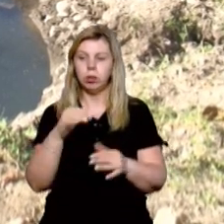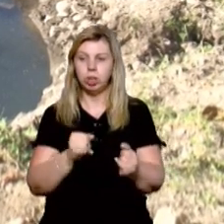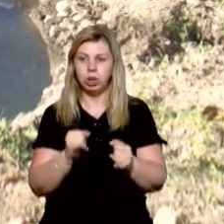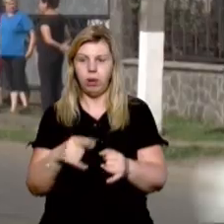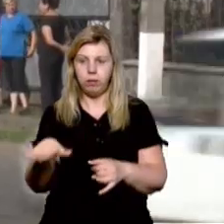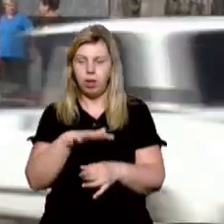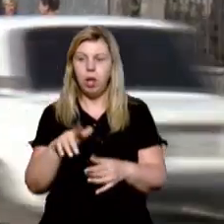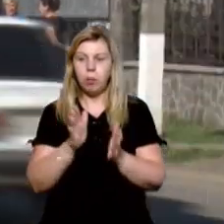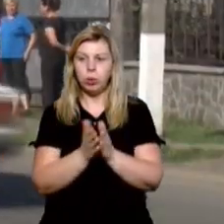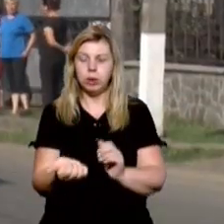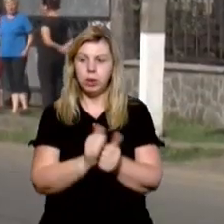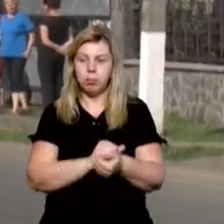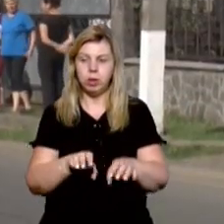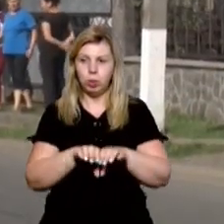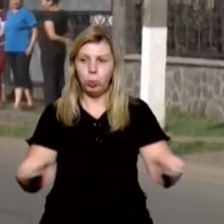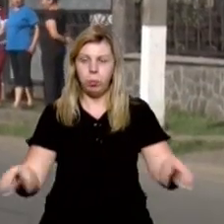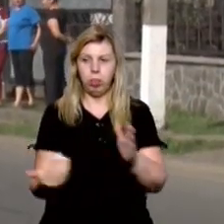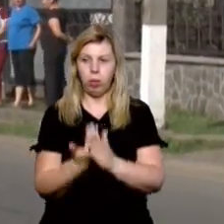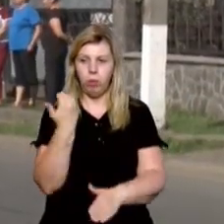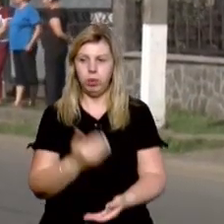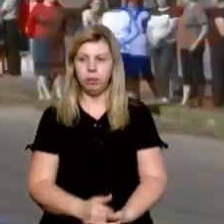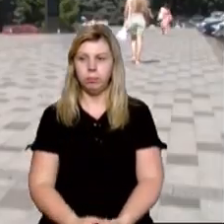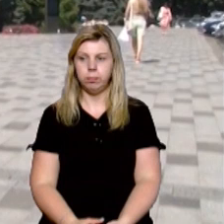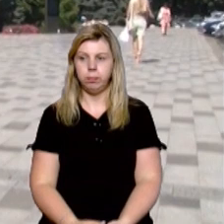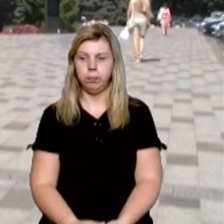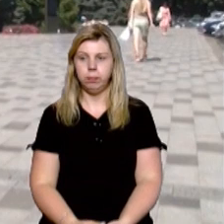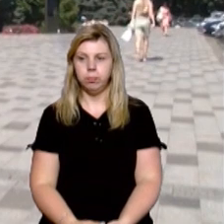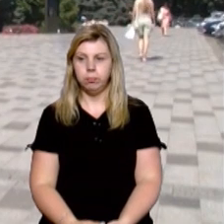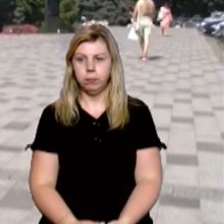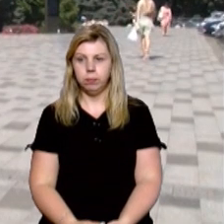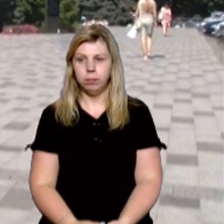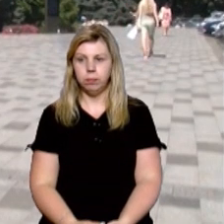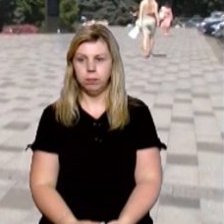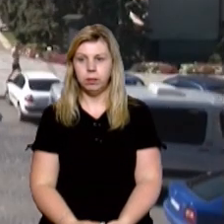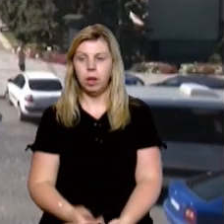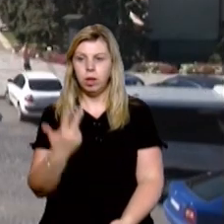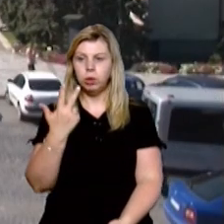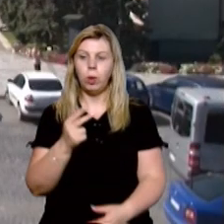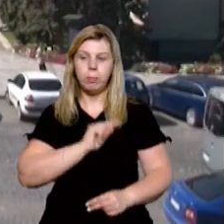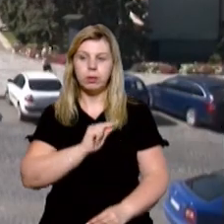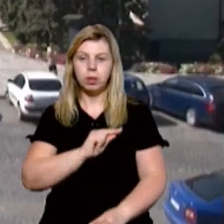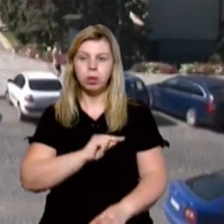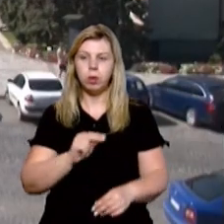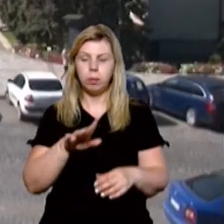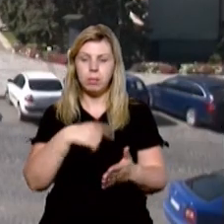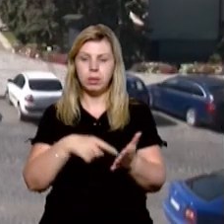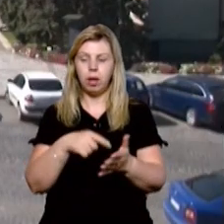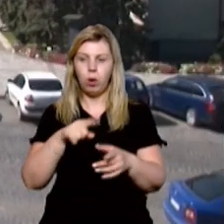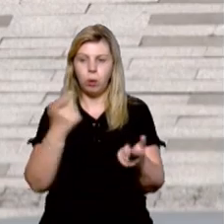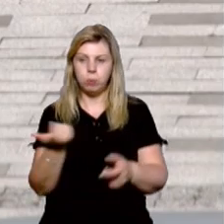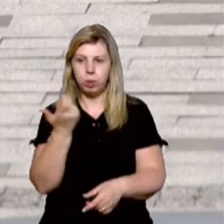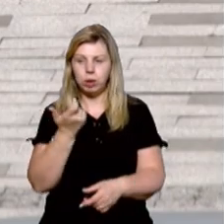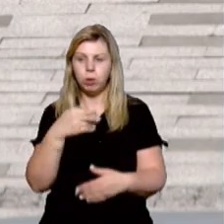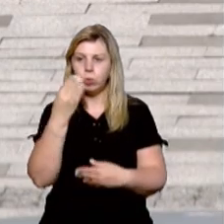Яршавщині просять замінити комунікації на нові. Музика Трьох працівників Департаменту міського